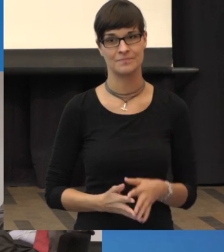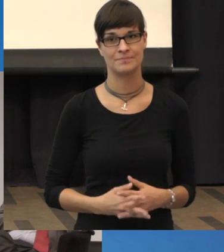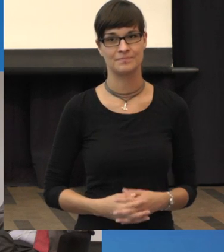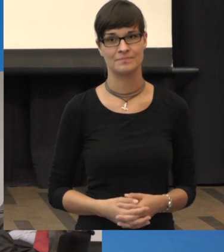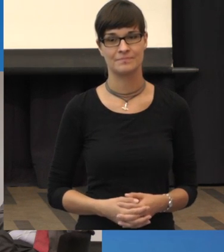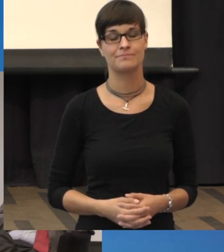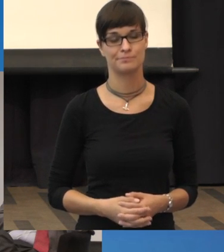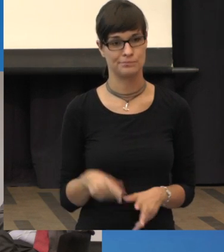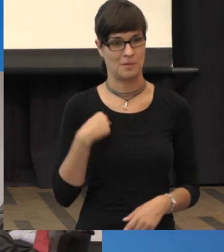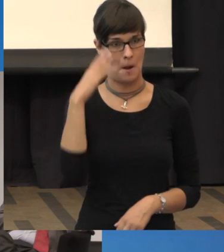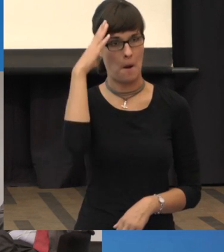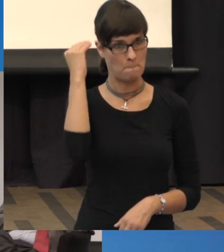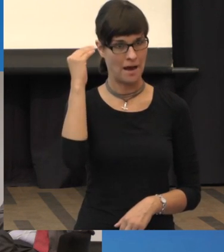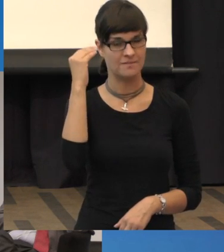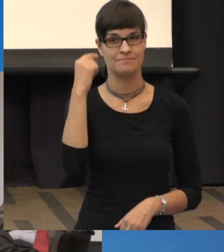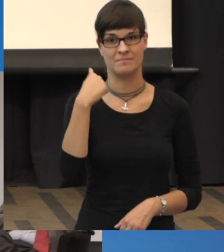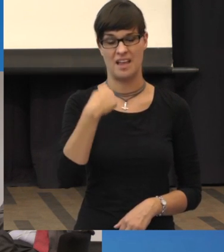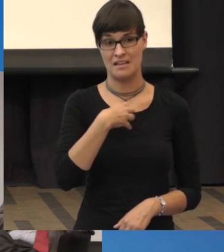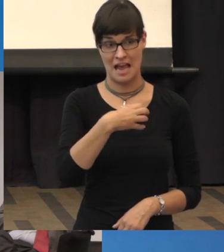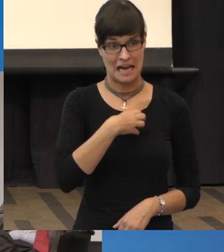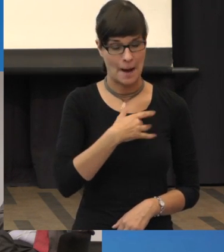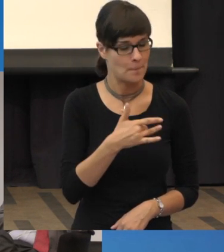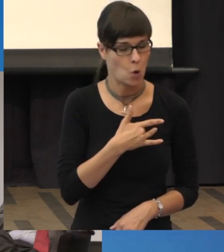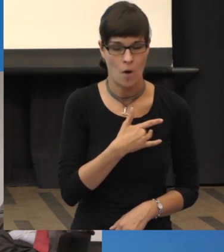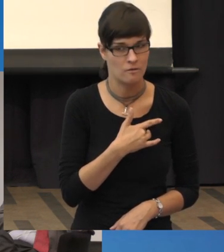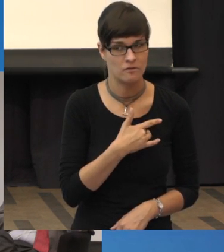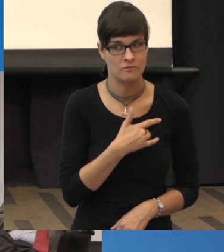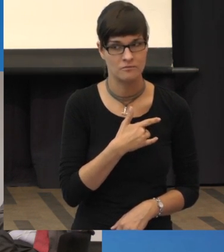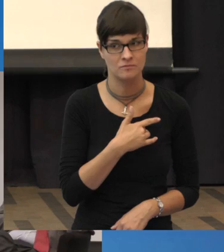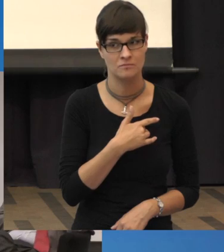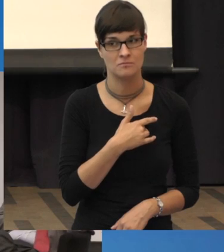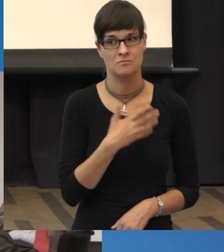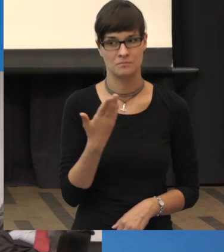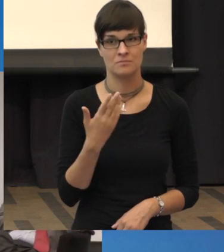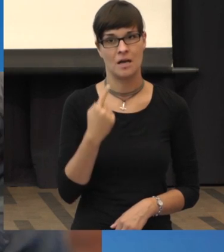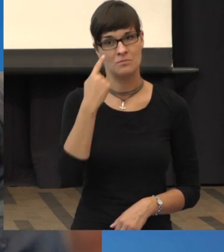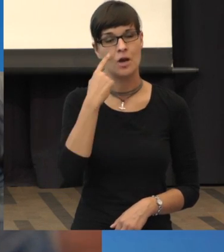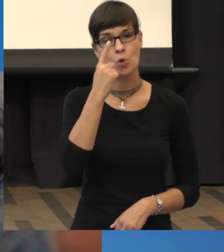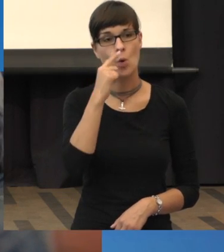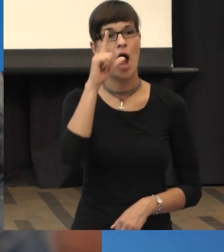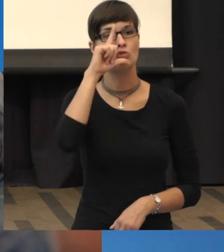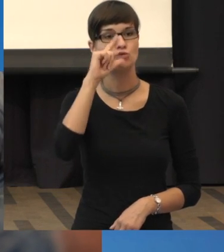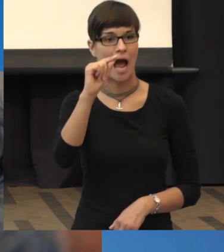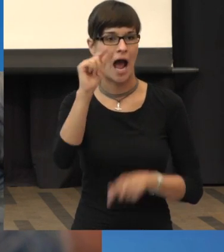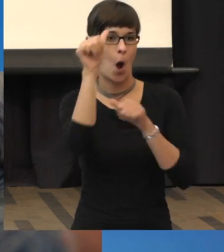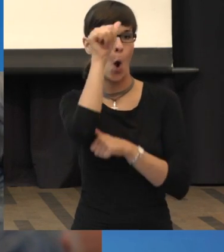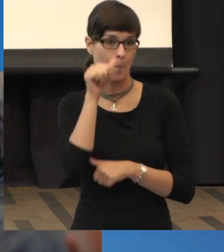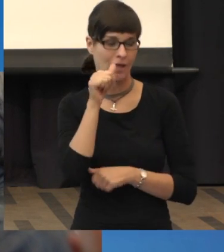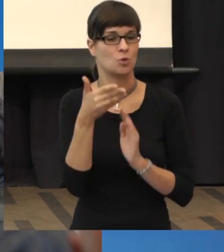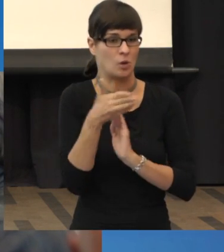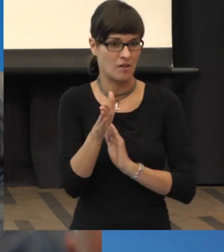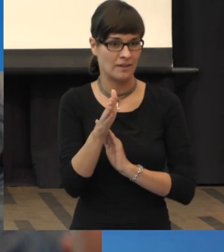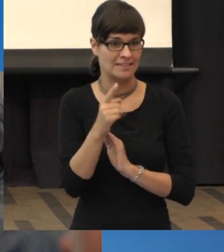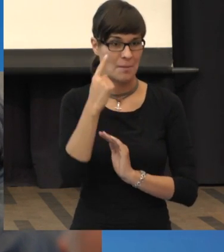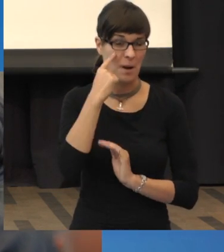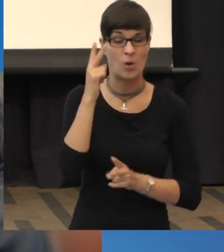Nolte ist mein Name. Ich bin zwar nicht von der Krankheit betroffen, zwar postoperativ durch Starroperationen betroffen, aber ich habe jetzt mal